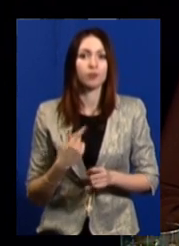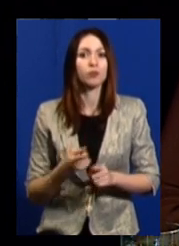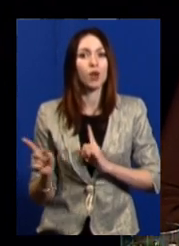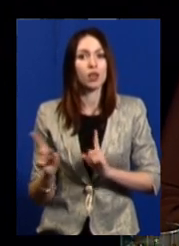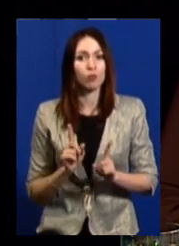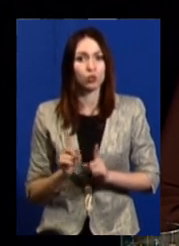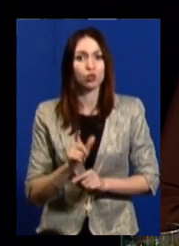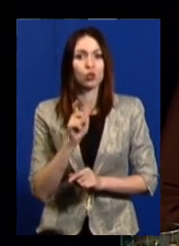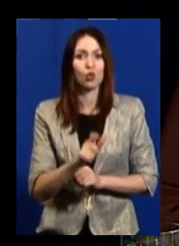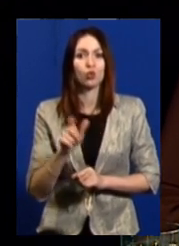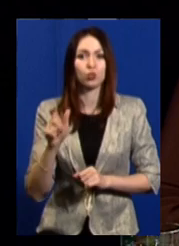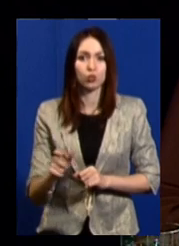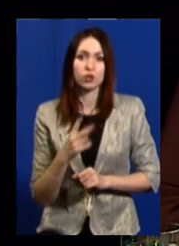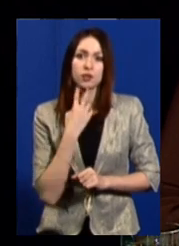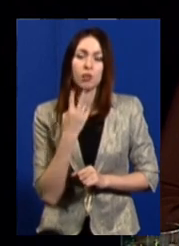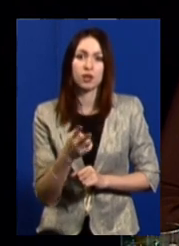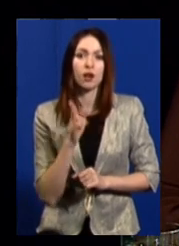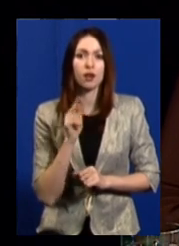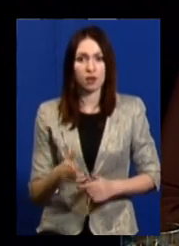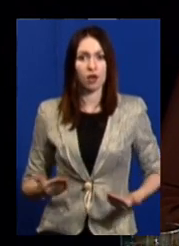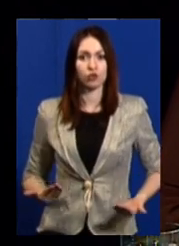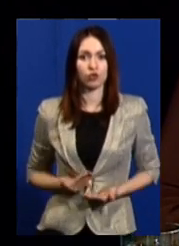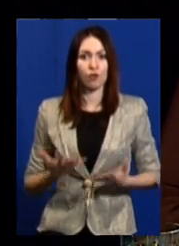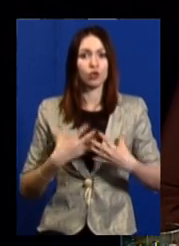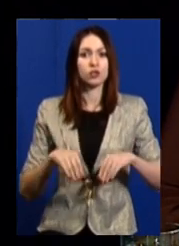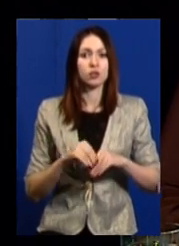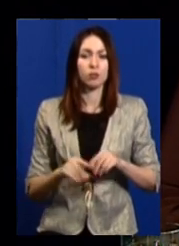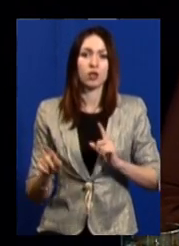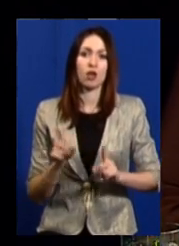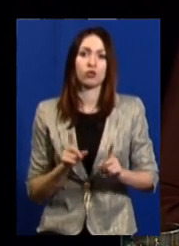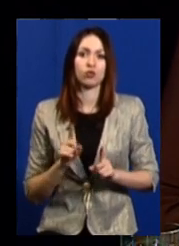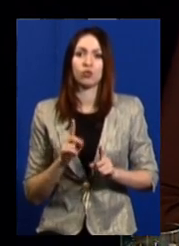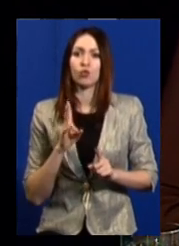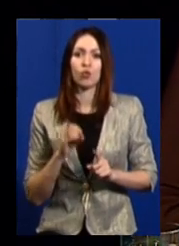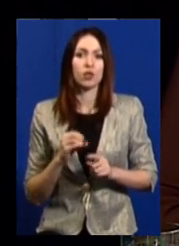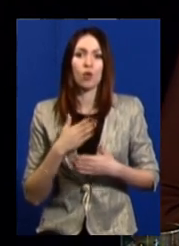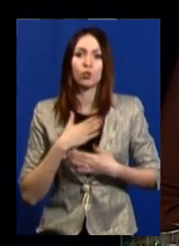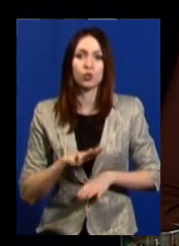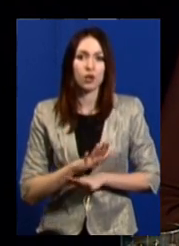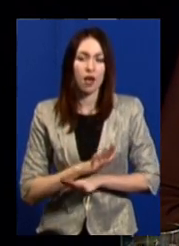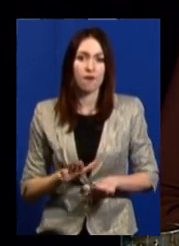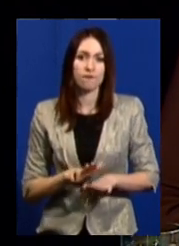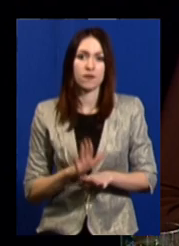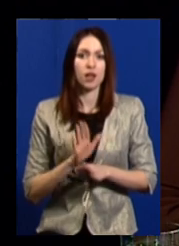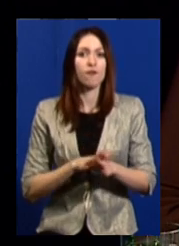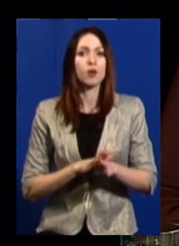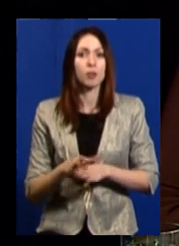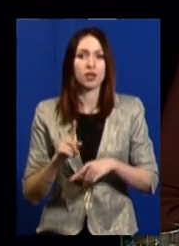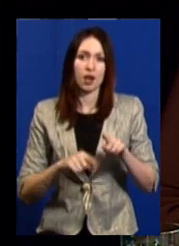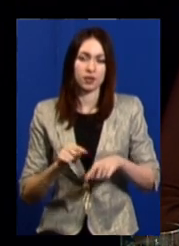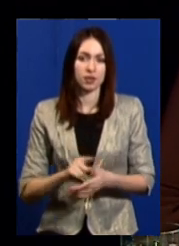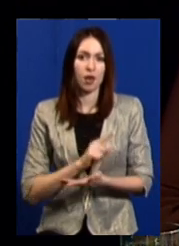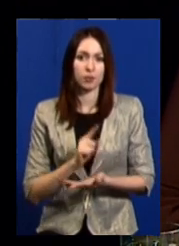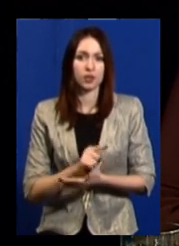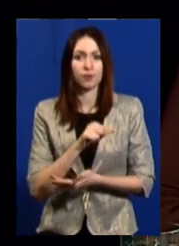що люди дивились, як проживає родина, що не влаштовувало в виконанні батьківських обов